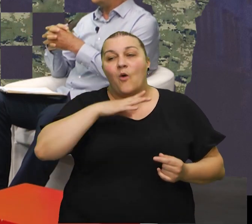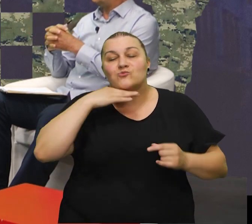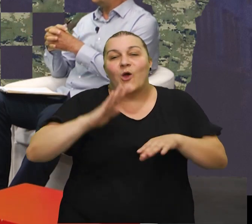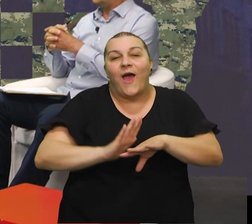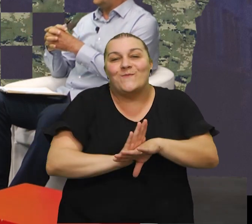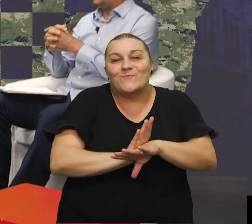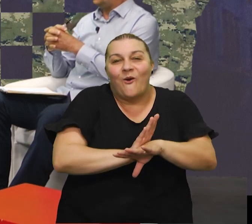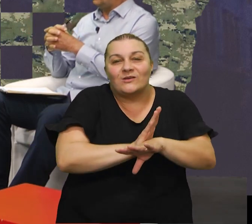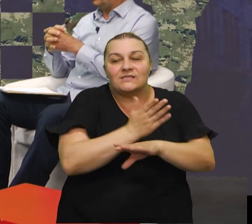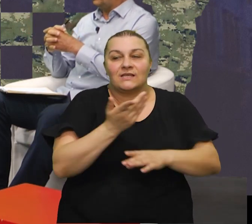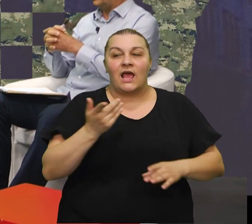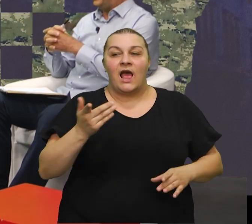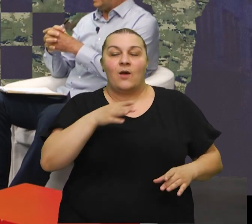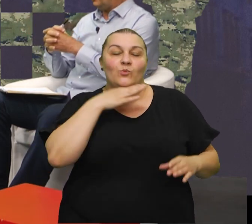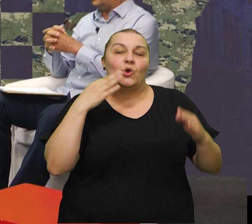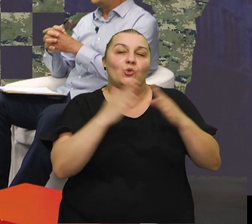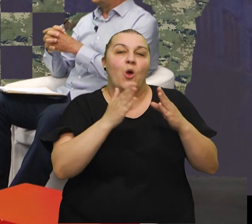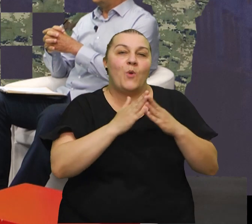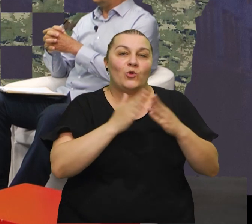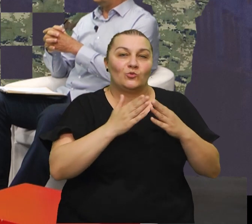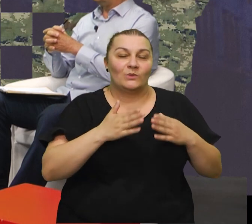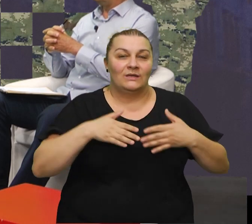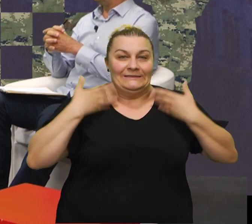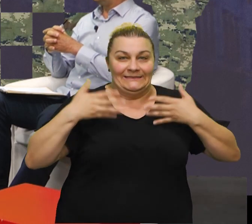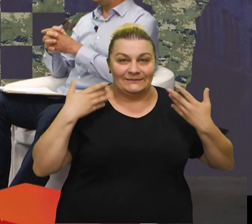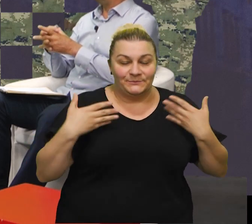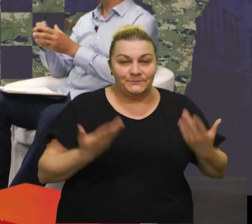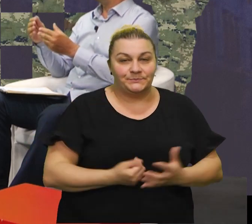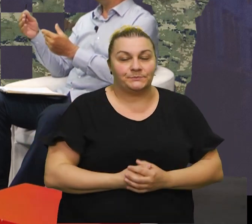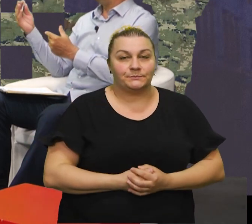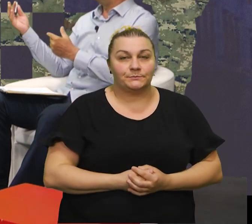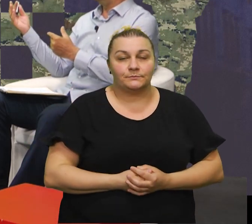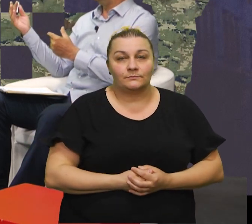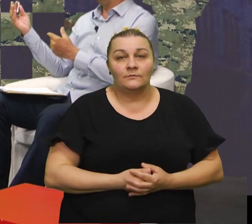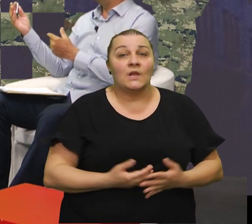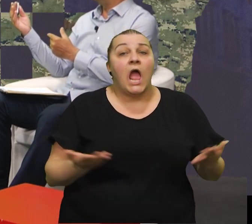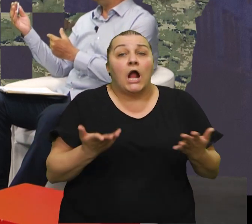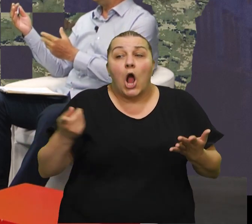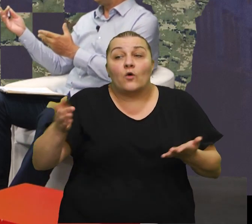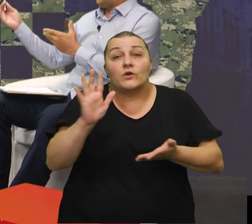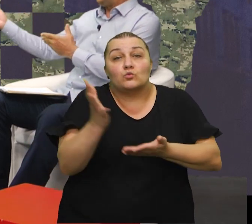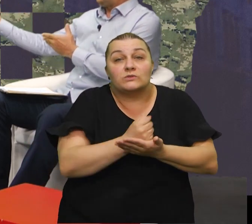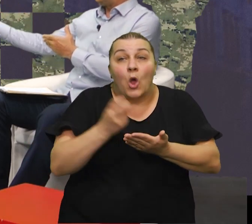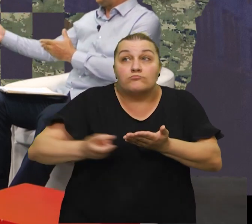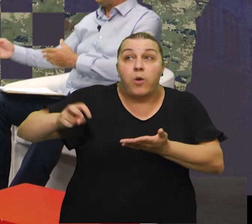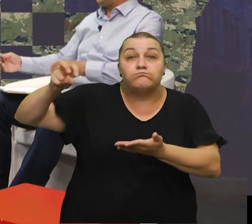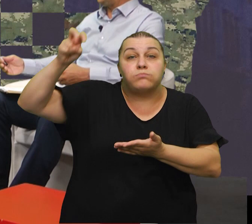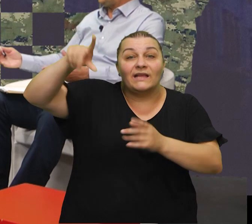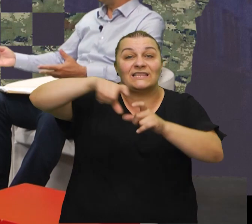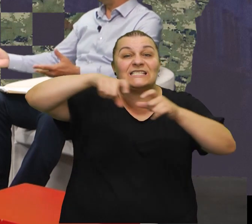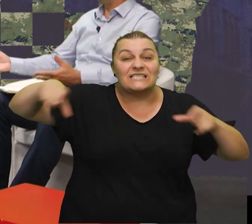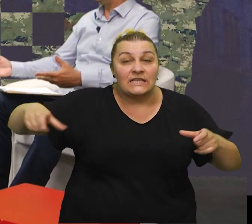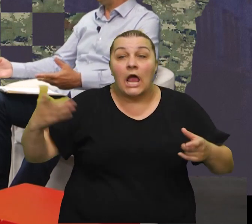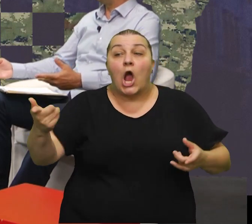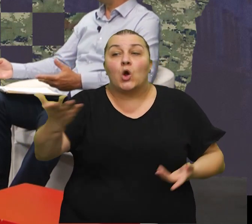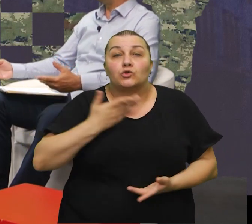emocija pun domoljubljog naboja kako ste se vi popili na onaj zid ja sam gledao izvan te mase